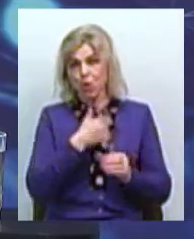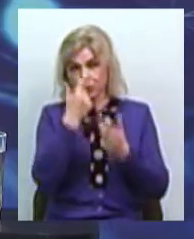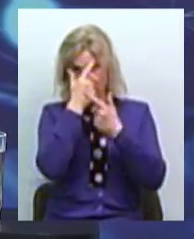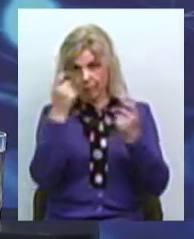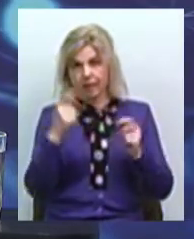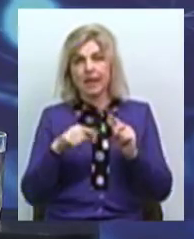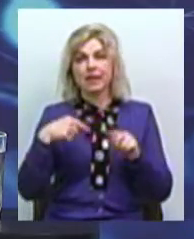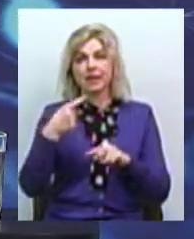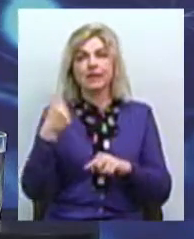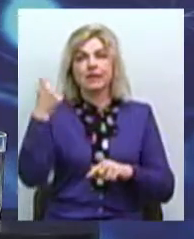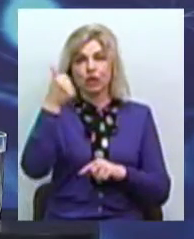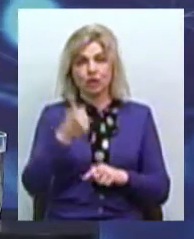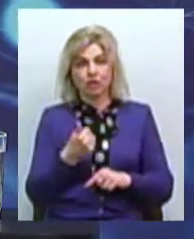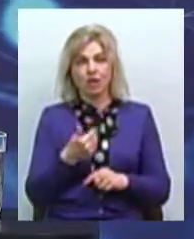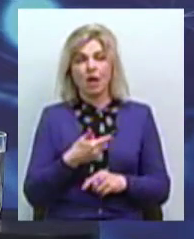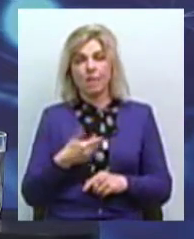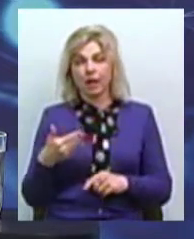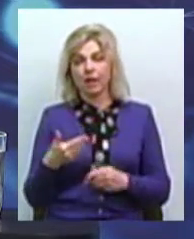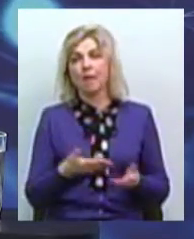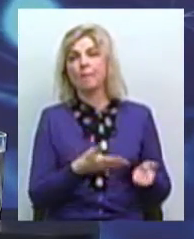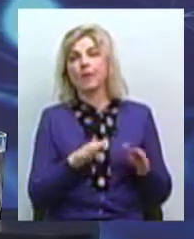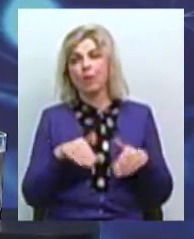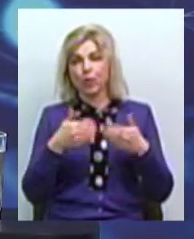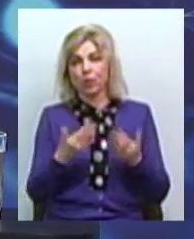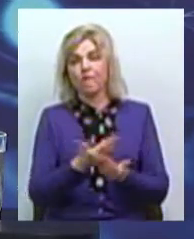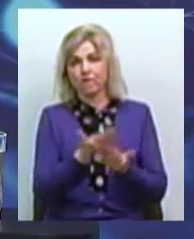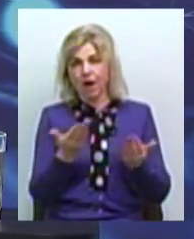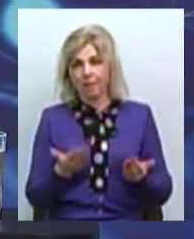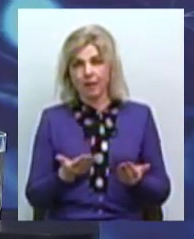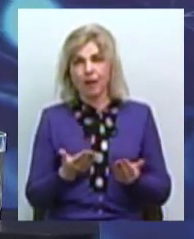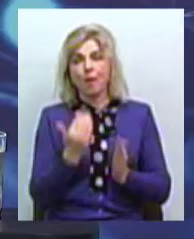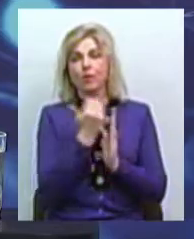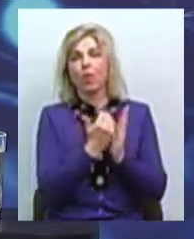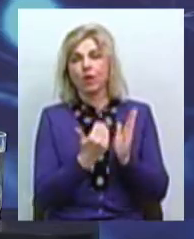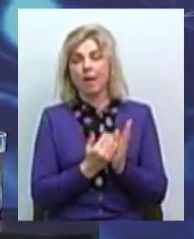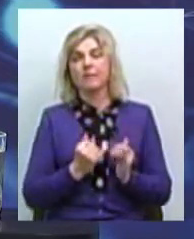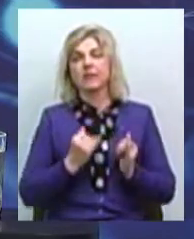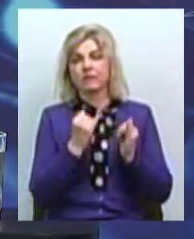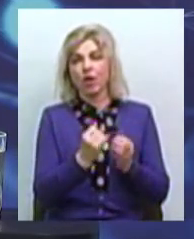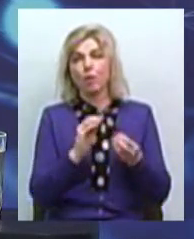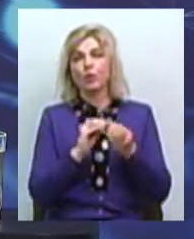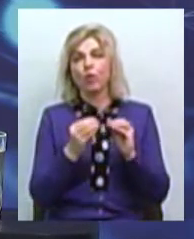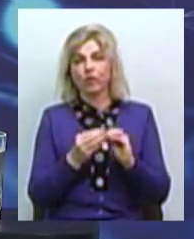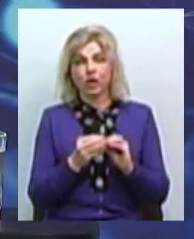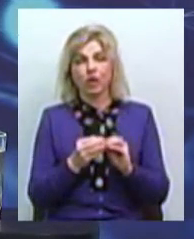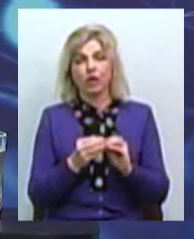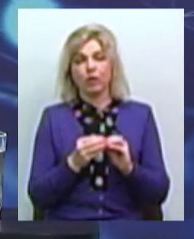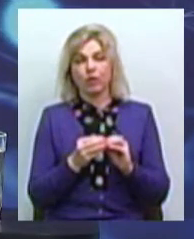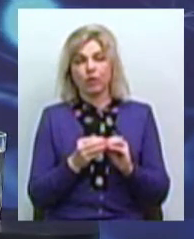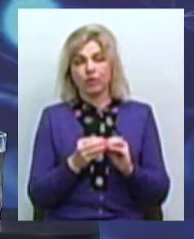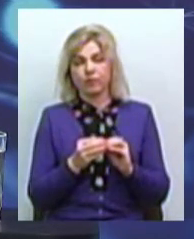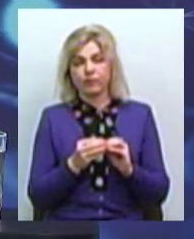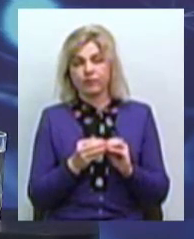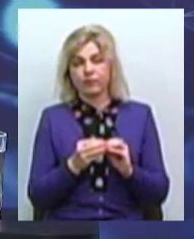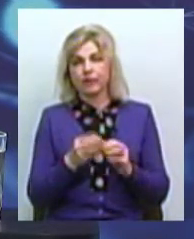наступного тижня ми запропонуємо вам, шановні глядачі, програму присвячену проблемам розкритим у